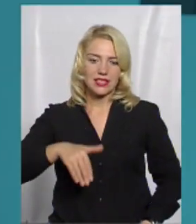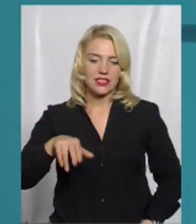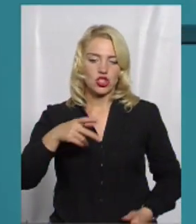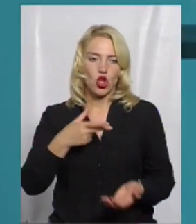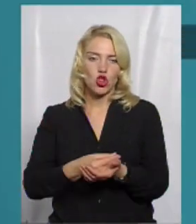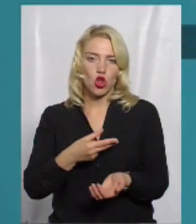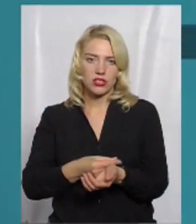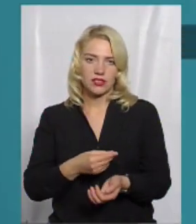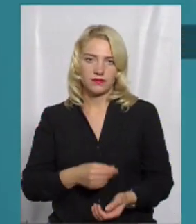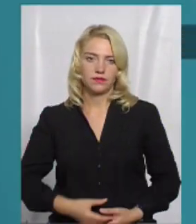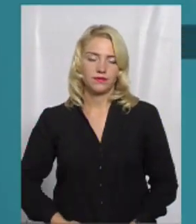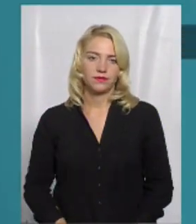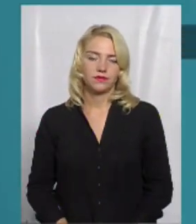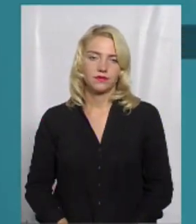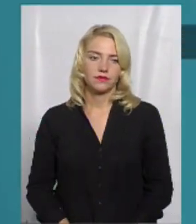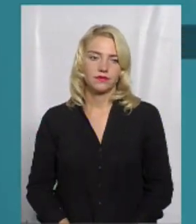вакцини.